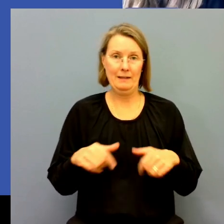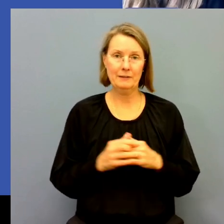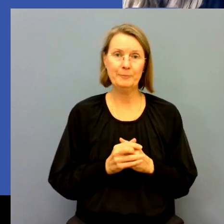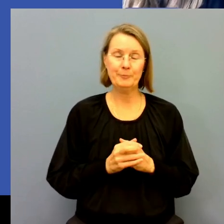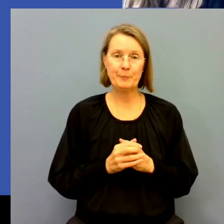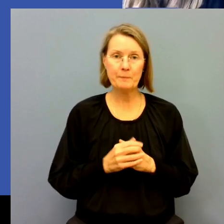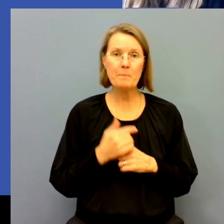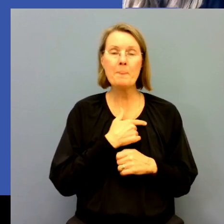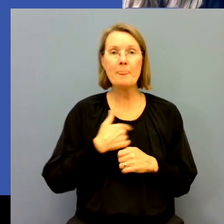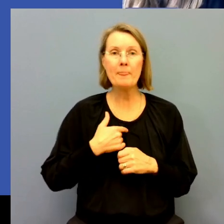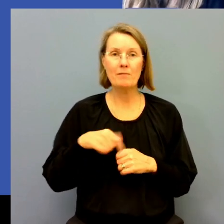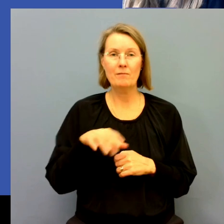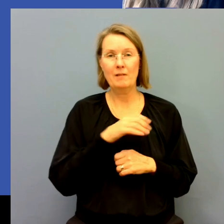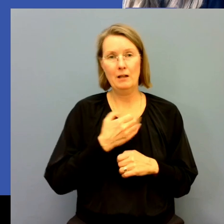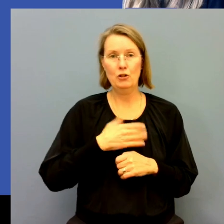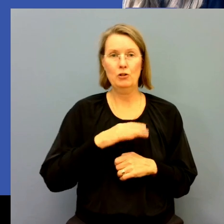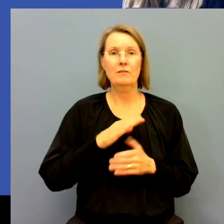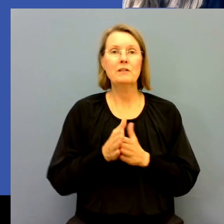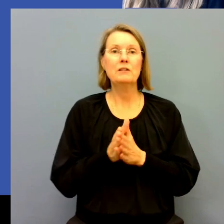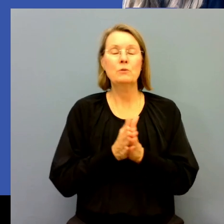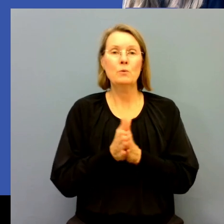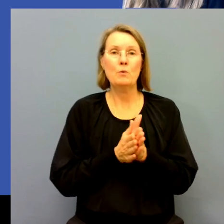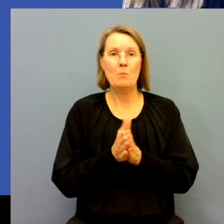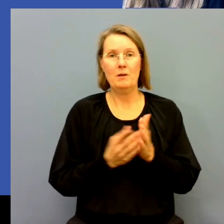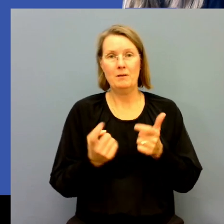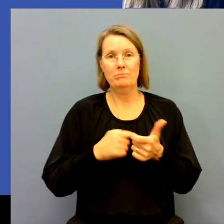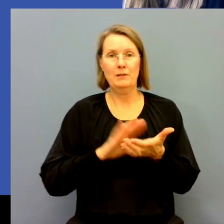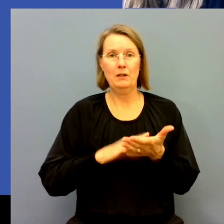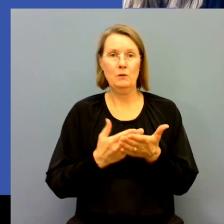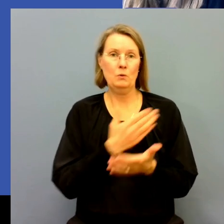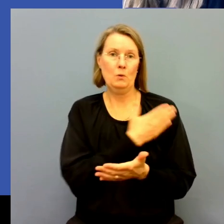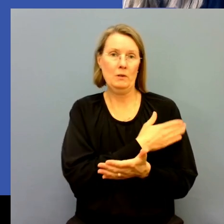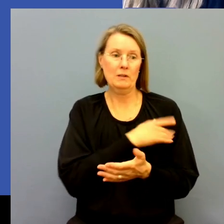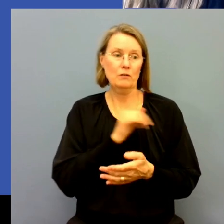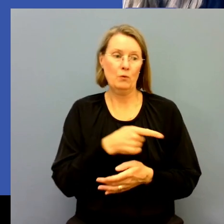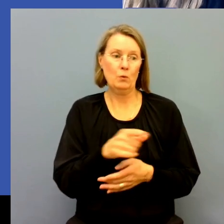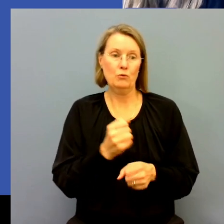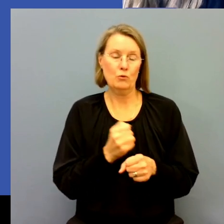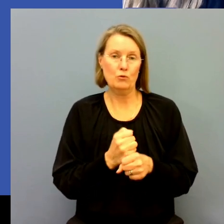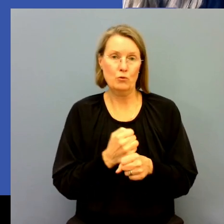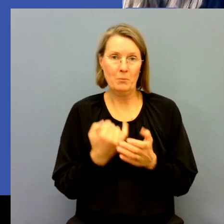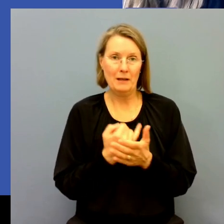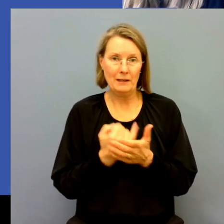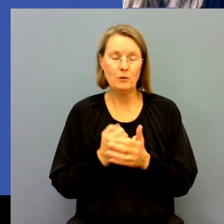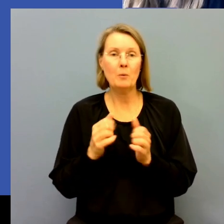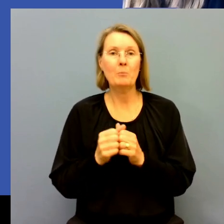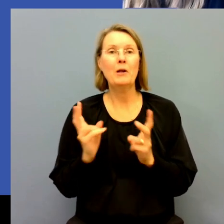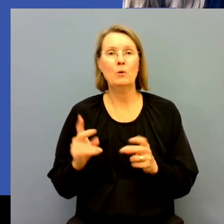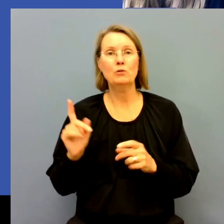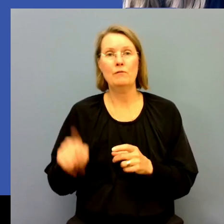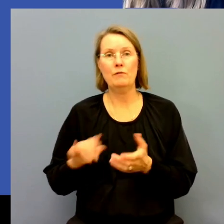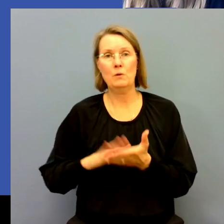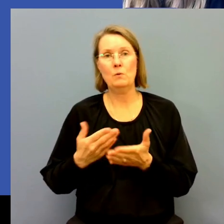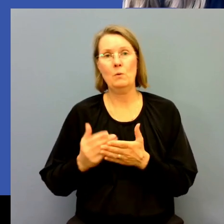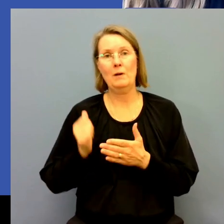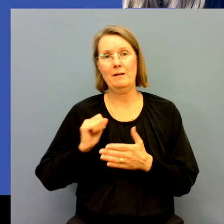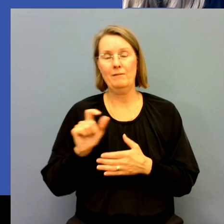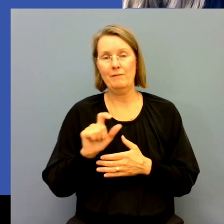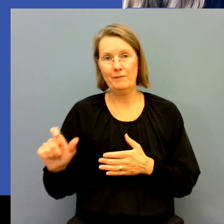gemensamma utmaningar för tolktjänsten och de som jobbar i den. Och ytterst också för tolkanvändarna.